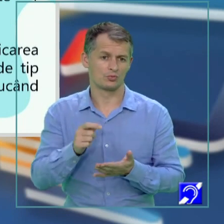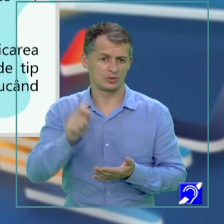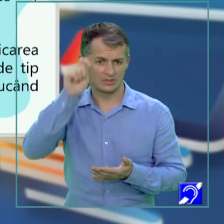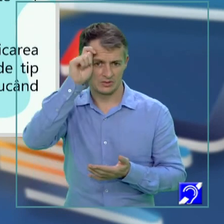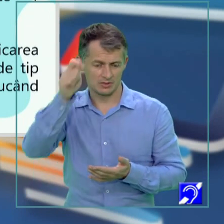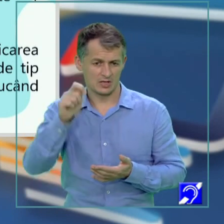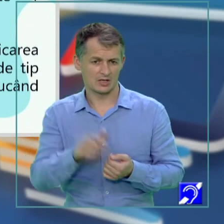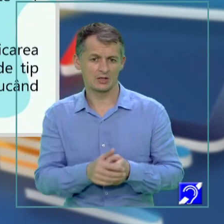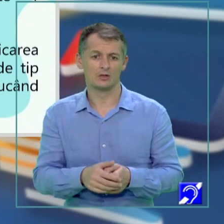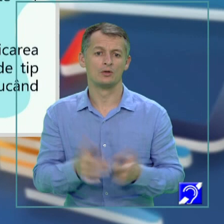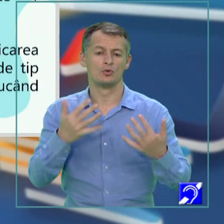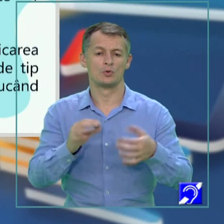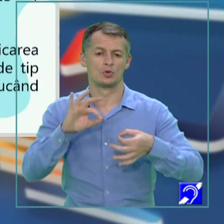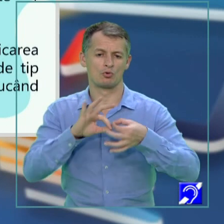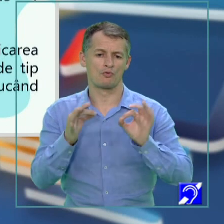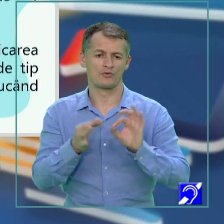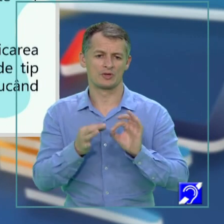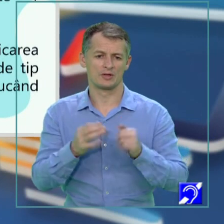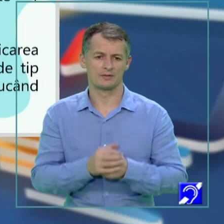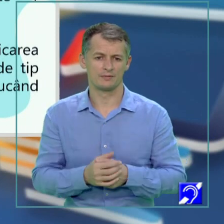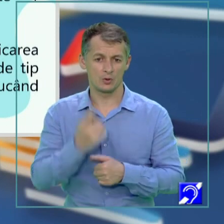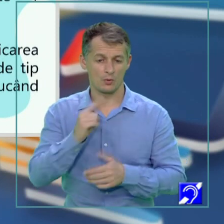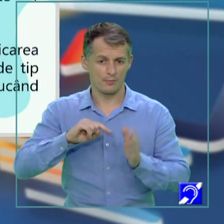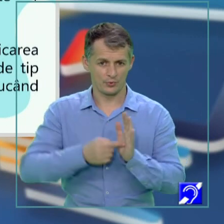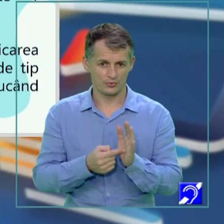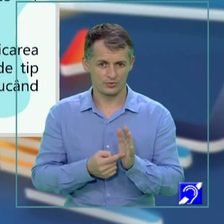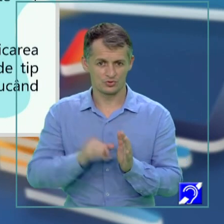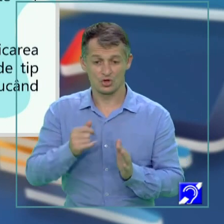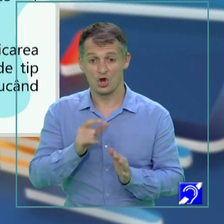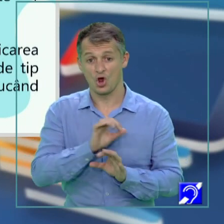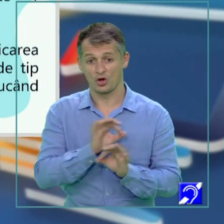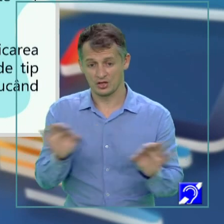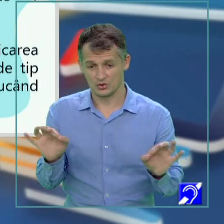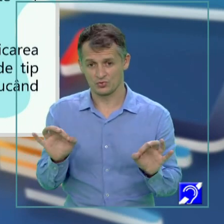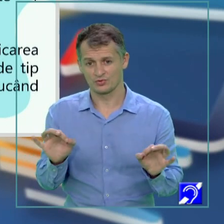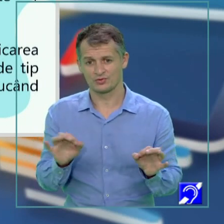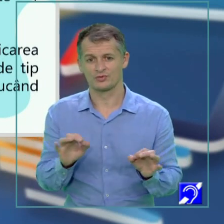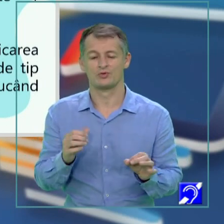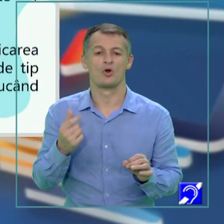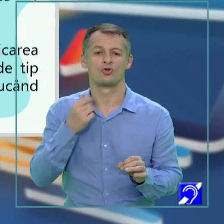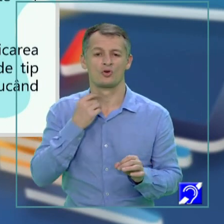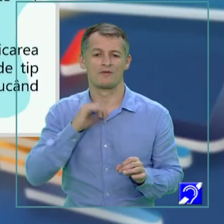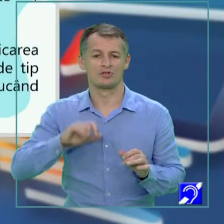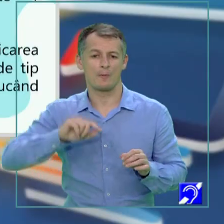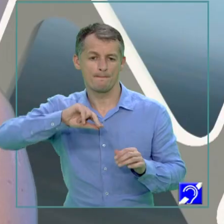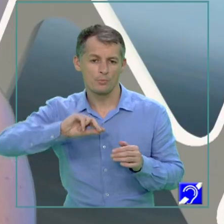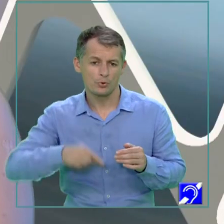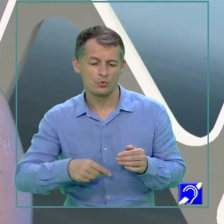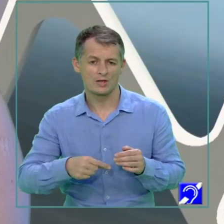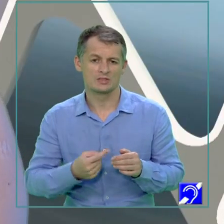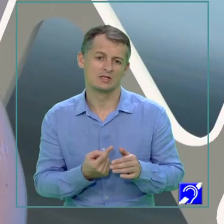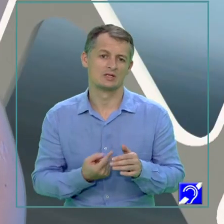precizării privind numărul de cuvinte, un punct, iar corectitudinea exprimării, ortografie și punctație, încă un punct.